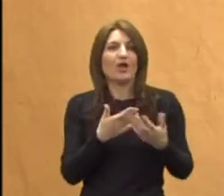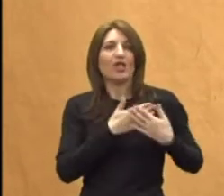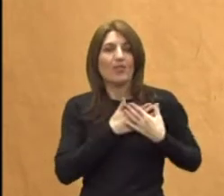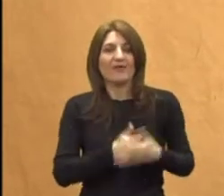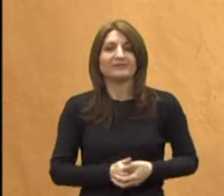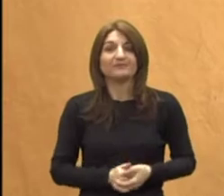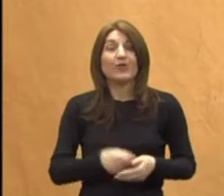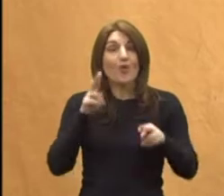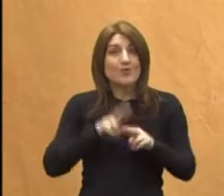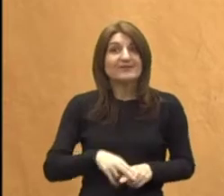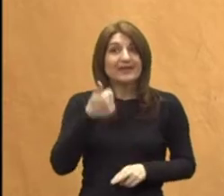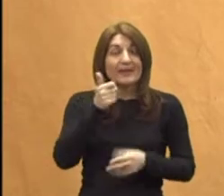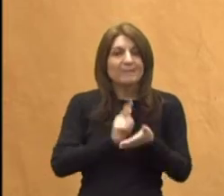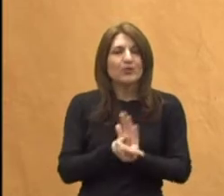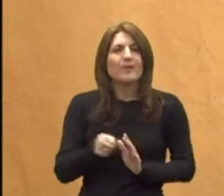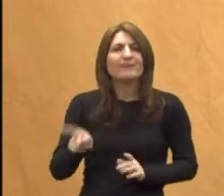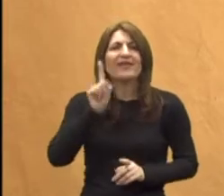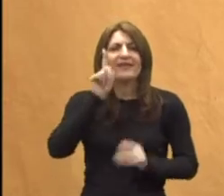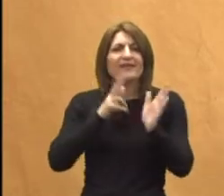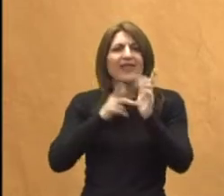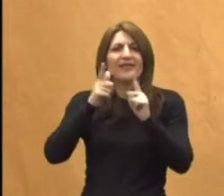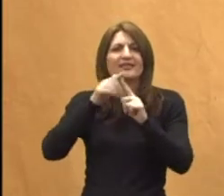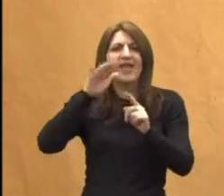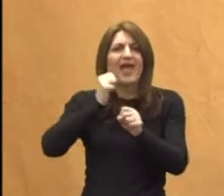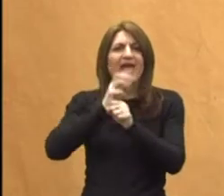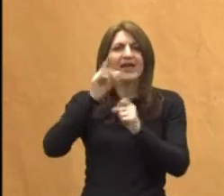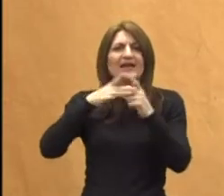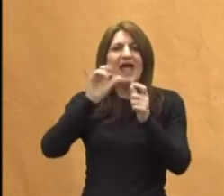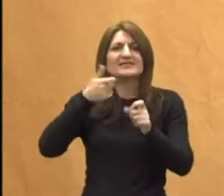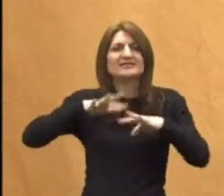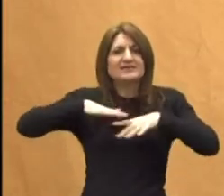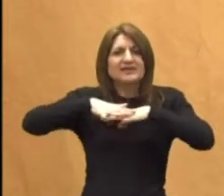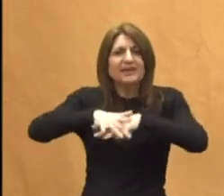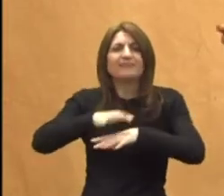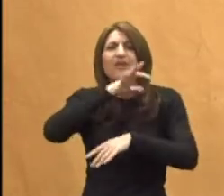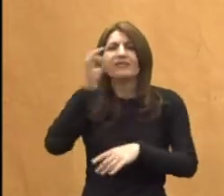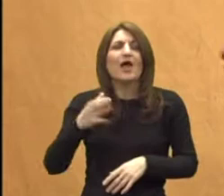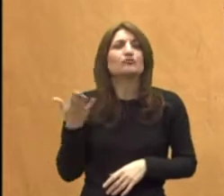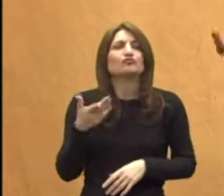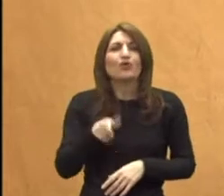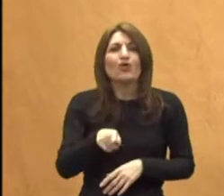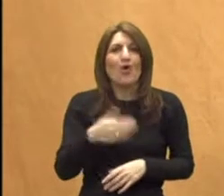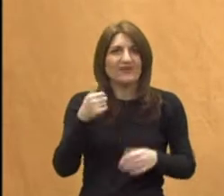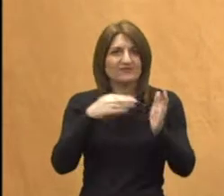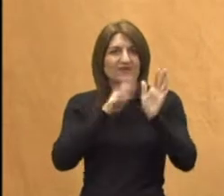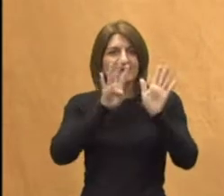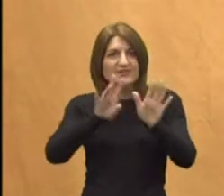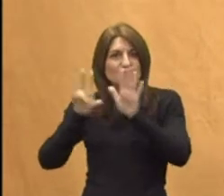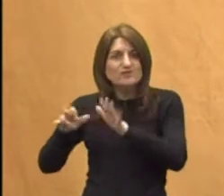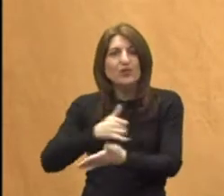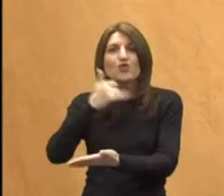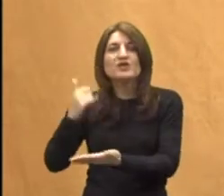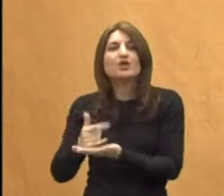ostalo nam je minuta i pol. Integracijski dan, što on hoće reći? I koliko ste djece od 98. do sada inkluzirali,